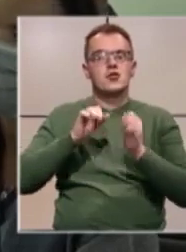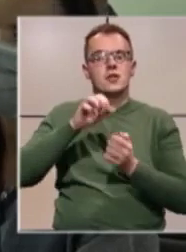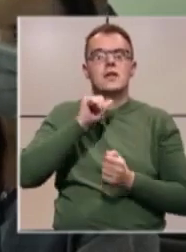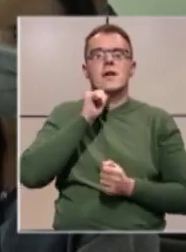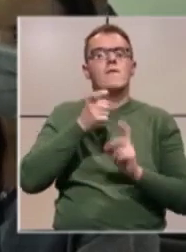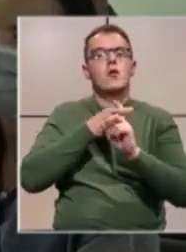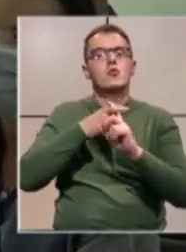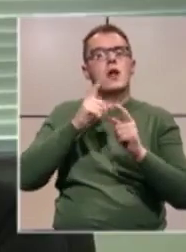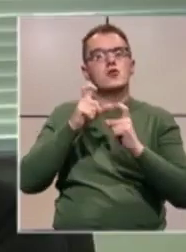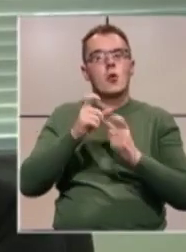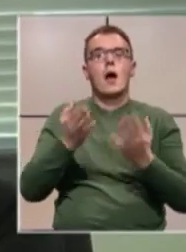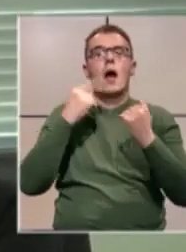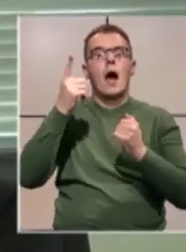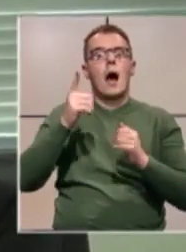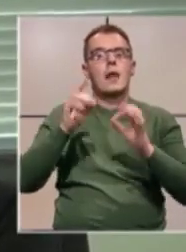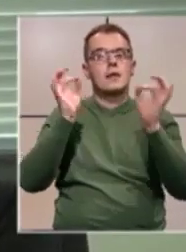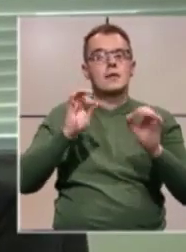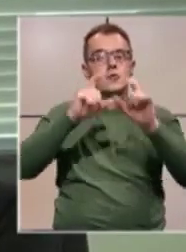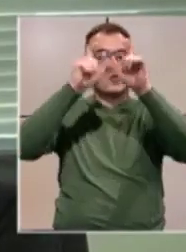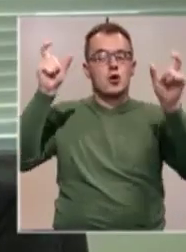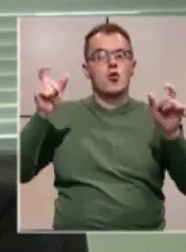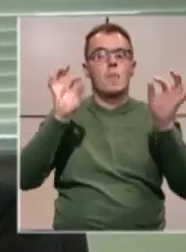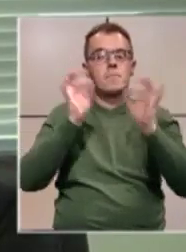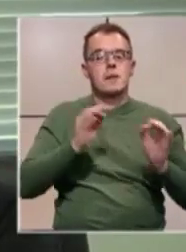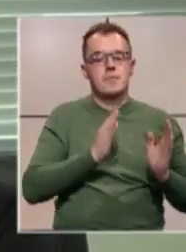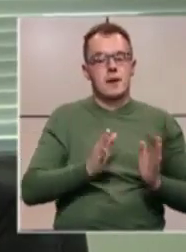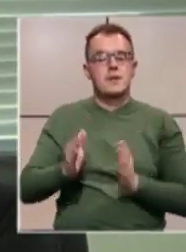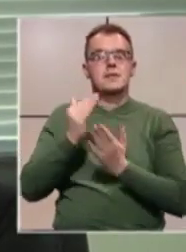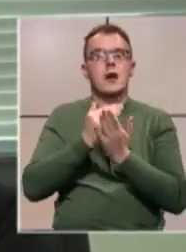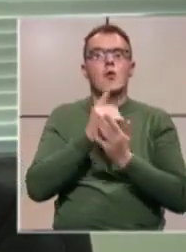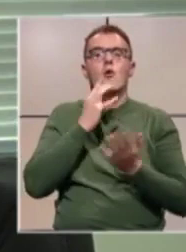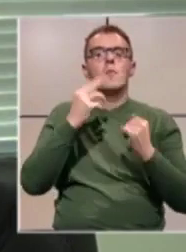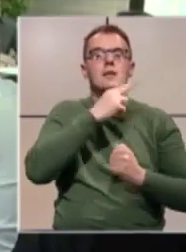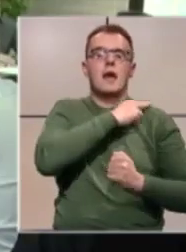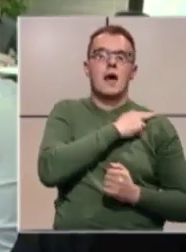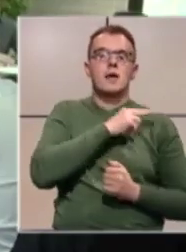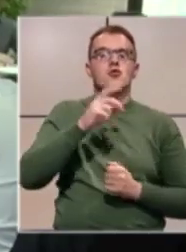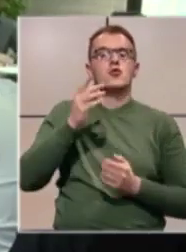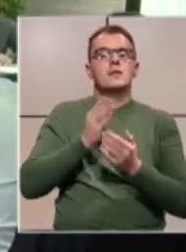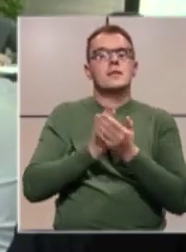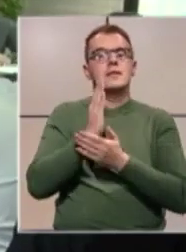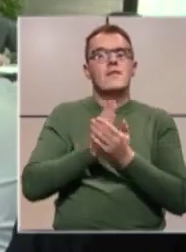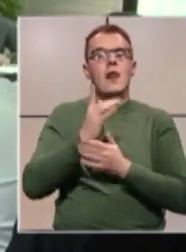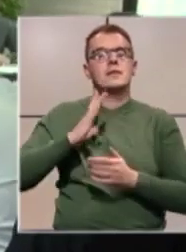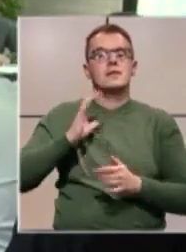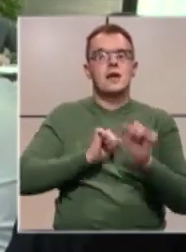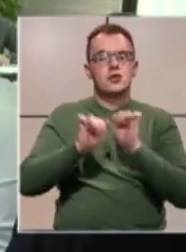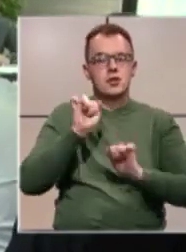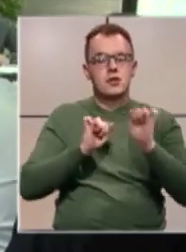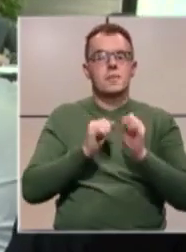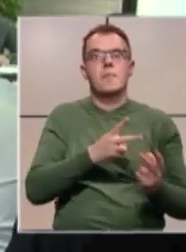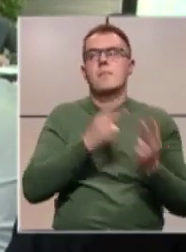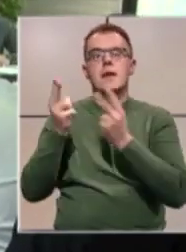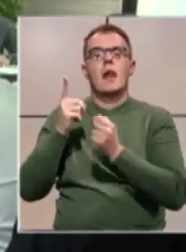ali i da Zastupnički dom žurno pripremi zakonsku regulativu kojom bi se nadlažnost civilne zaštite prenijela na Federalno ministarstvo